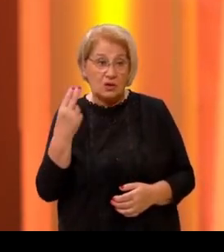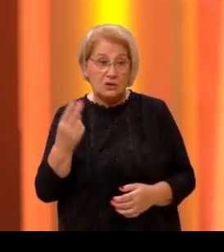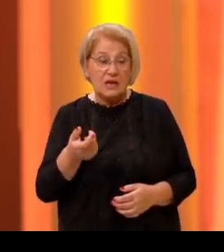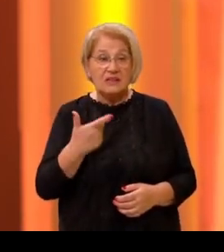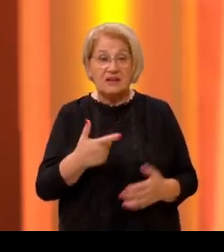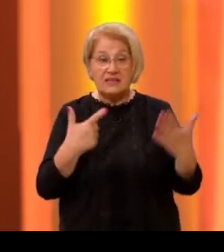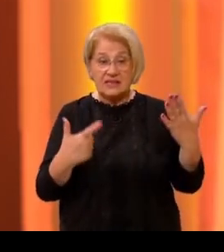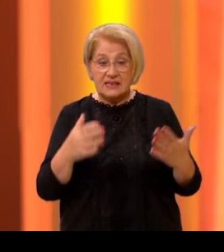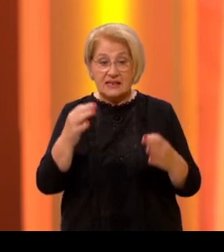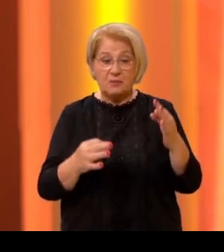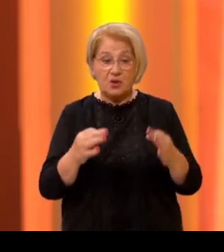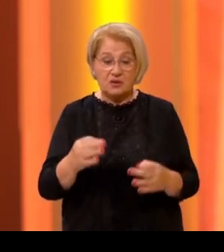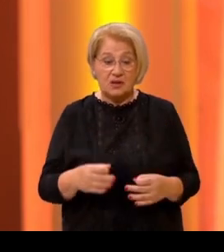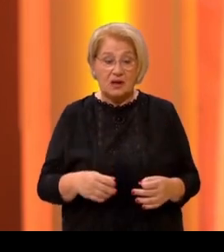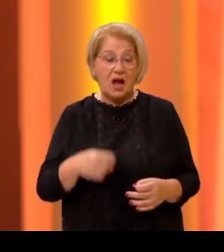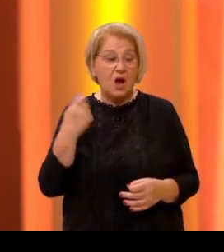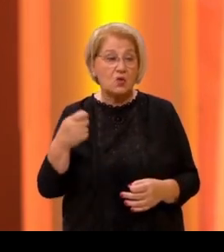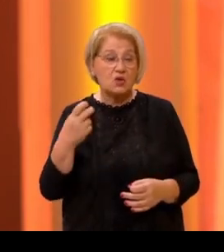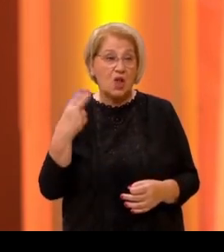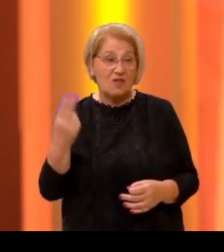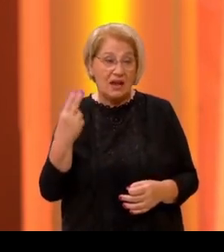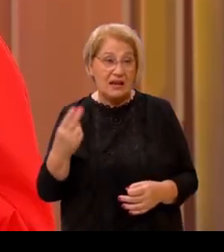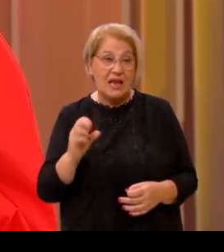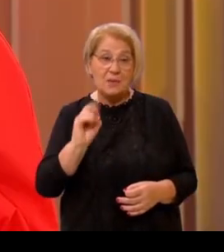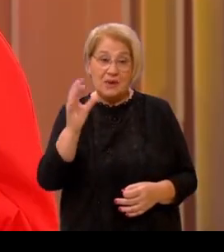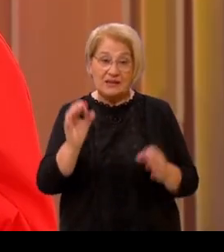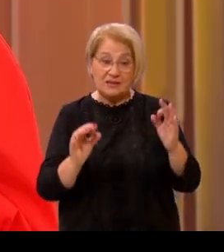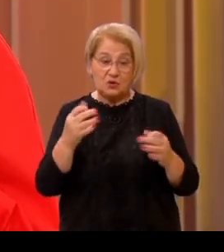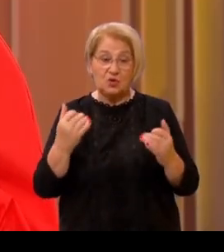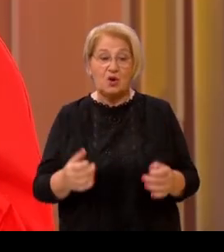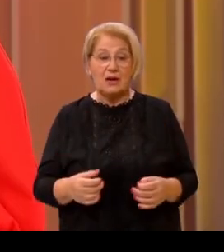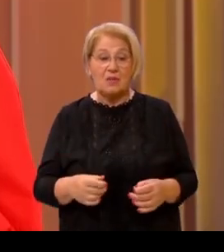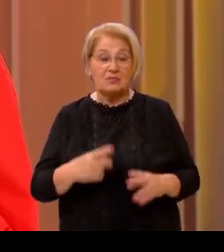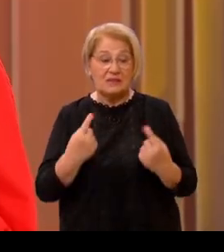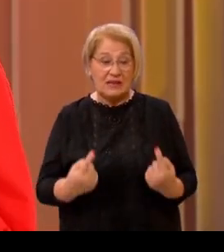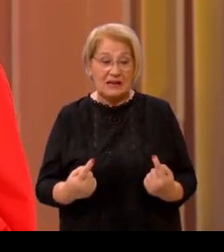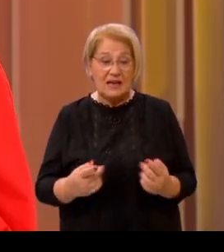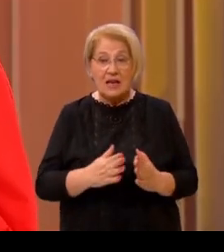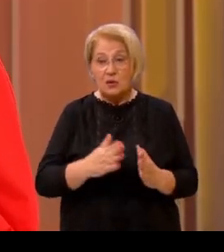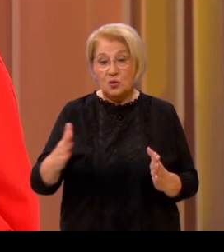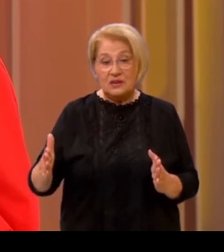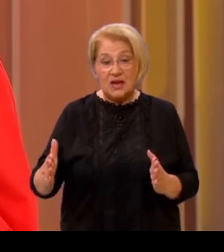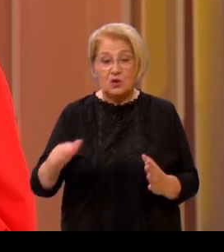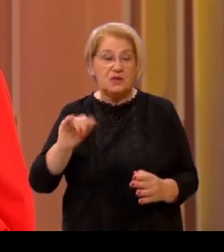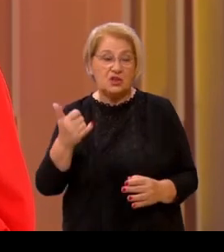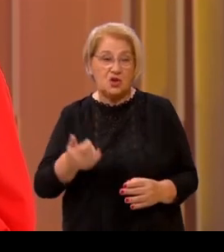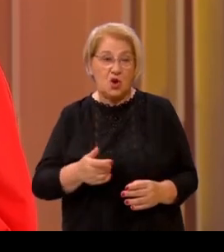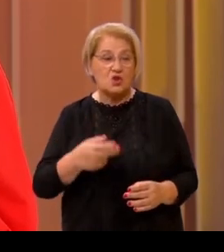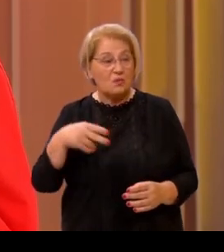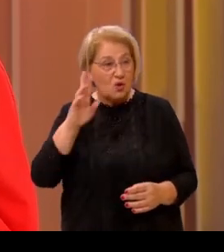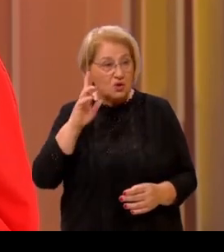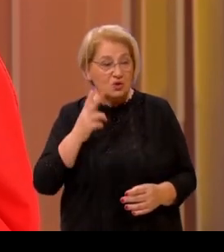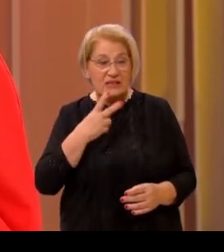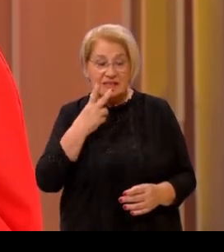27%, a u Sloveniji 15%. I evo, tu moramo stati, nažalost, bit će tijekom sezone još prilike da se